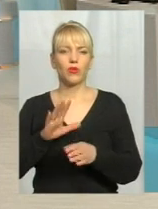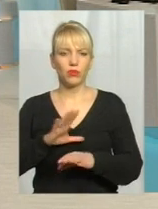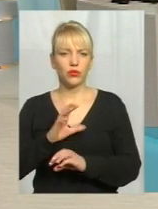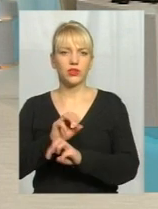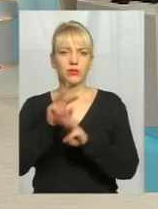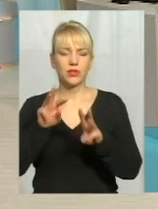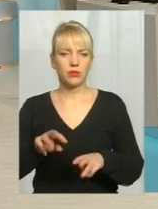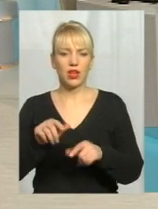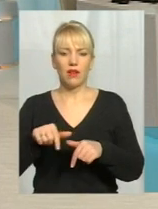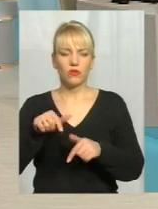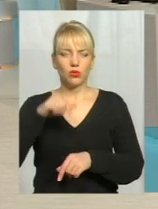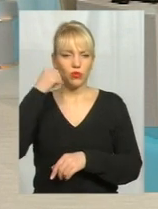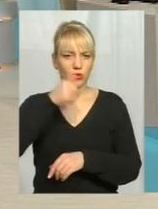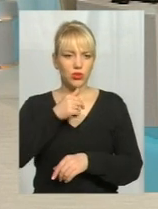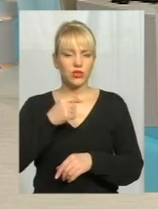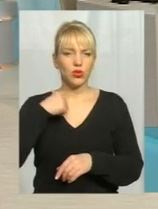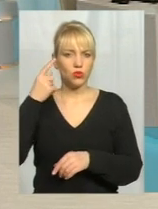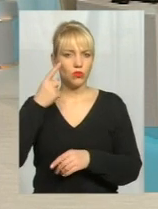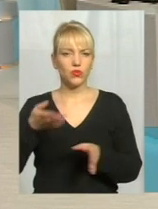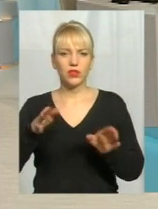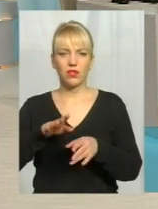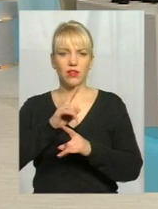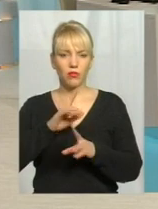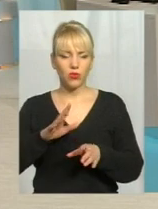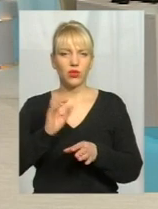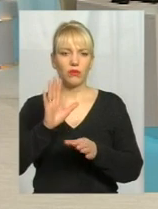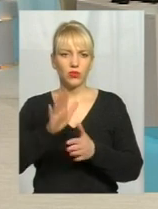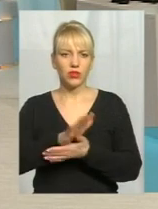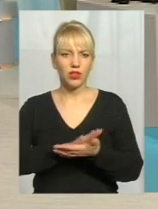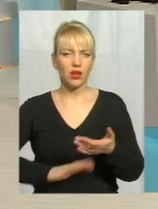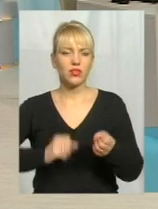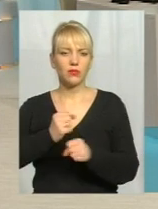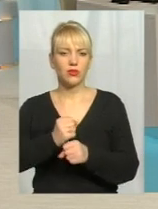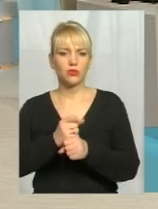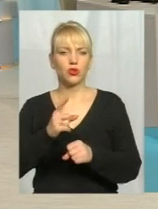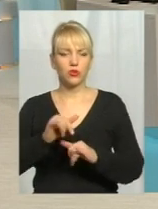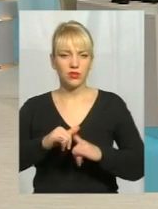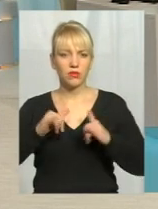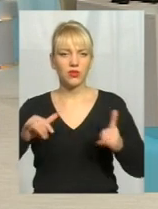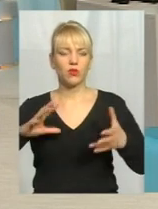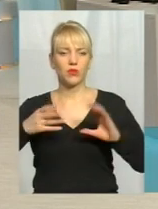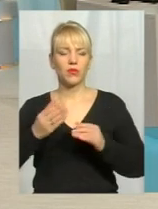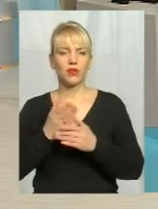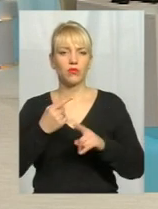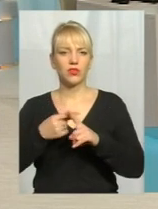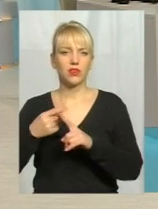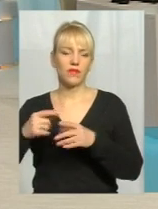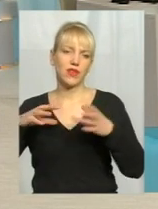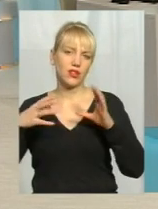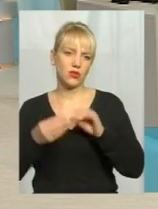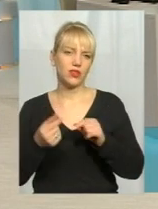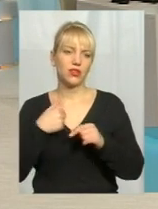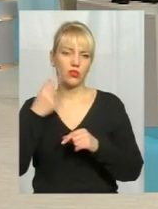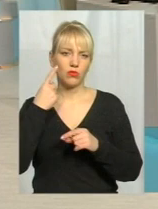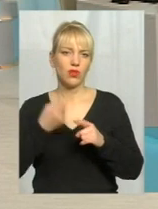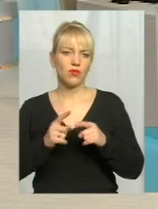що воно не залишиться на цій стадії, піде далі в розвиток. Я думаю, що воно збільшиться в об'ємах, тому що є позитивний результат. І я думаю, що в